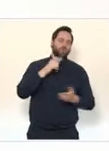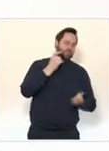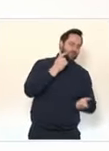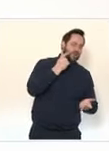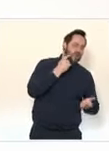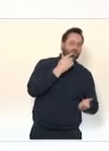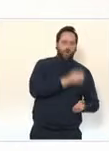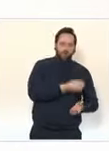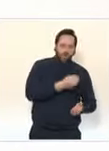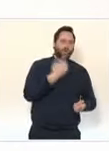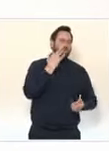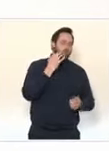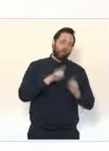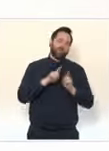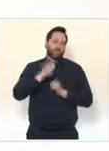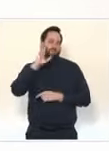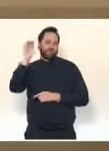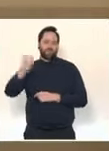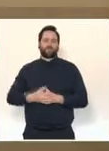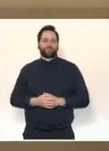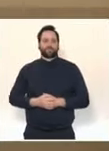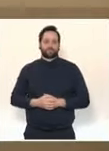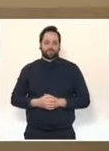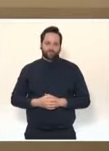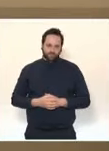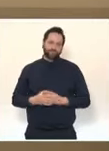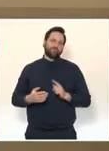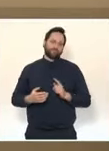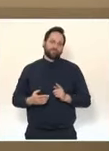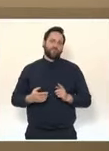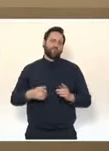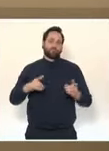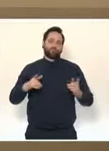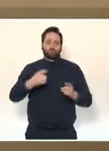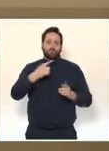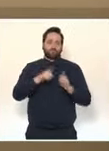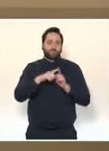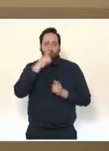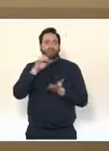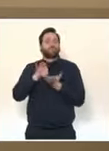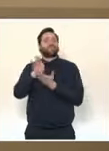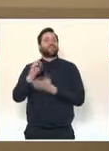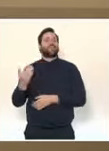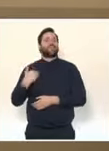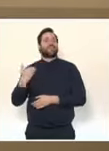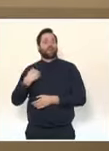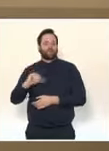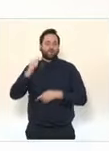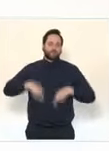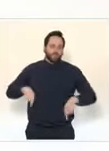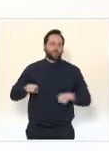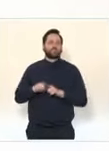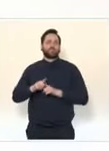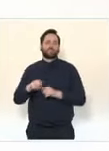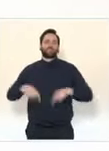vaccinale qui vient de vous être exposée et par le Premier ministre et par le ministre des Solidarités et de la Santé. Je voudrais simplement dire que,